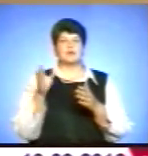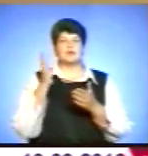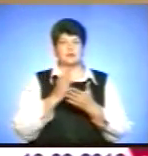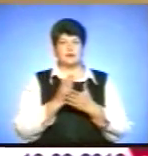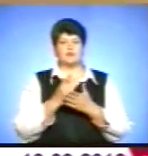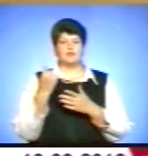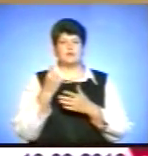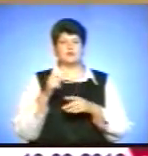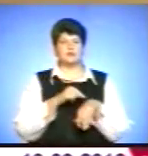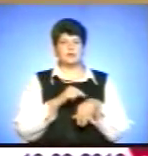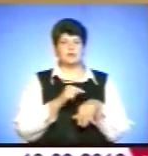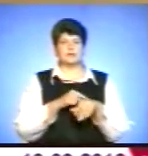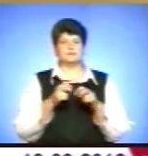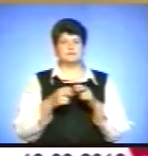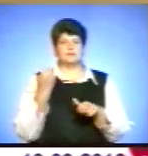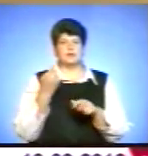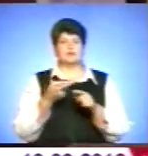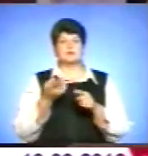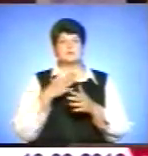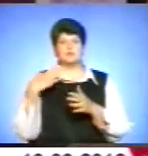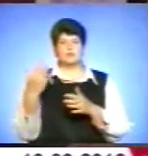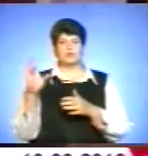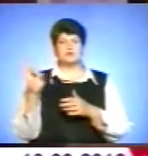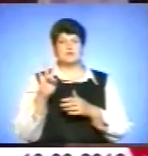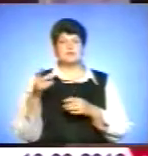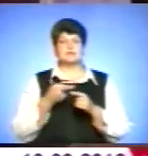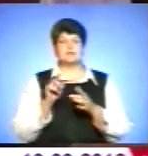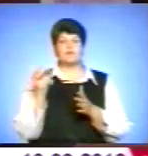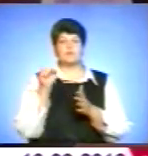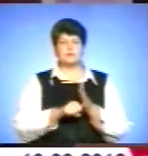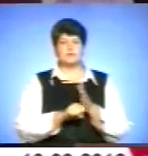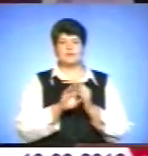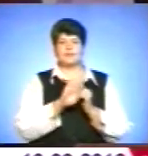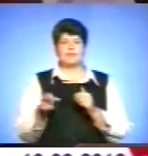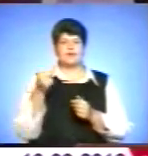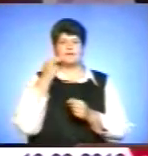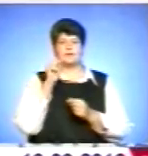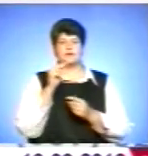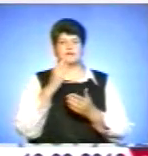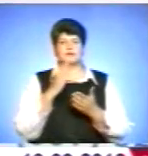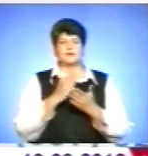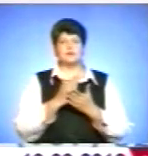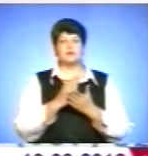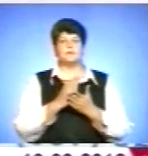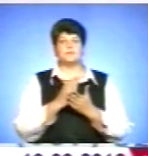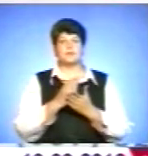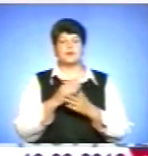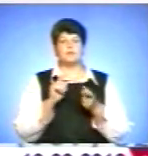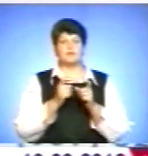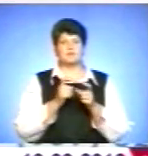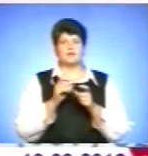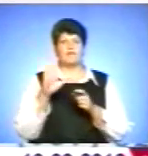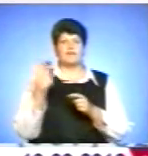переривається. З погляду християнства це вбивство. Неефективними контрацептиви гість з Хруватії вважає і у боротьбі з